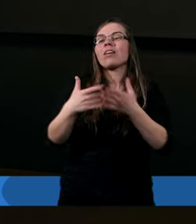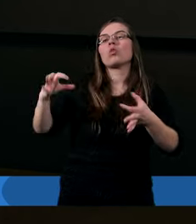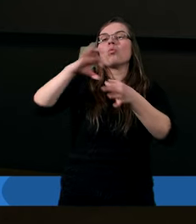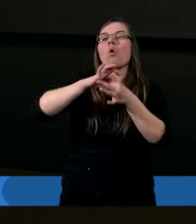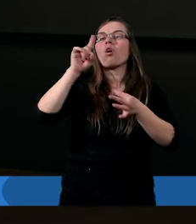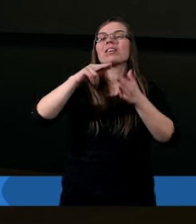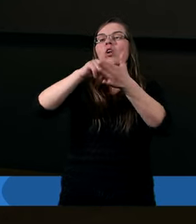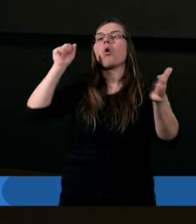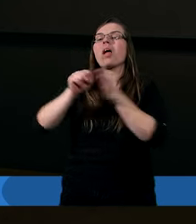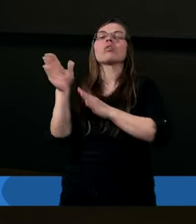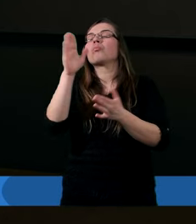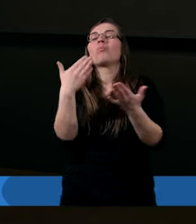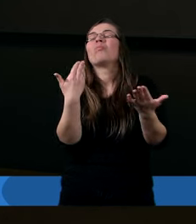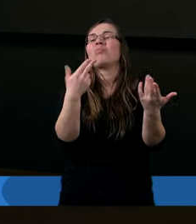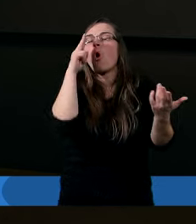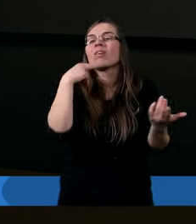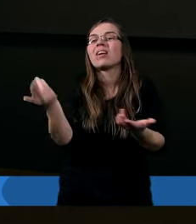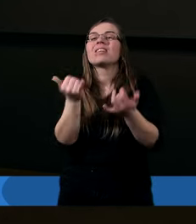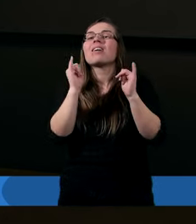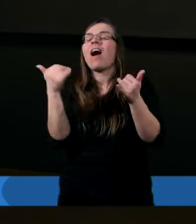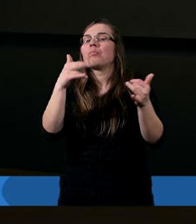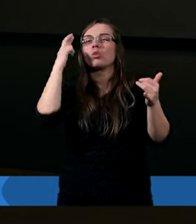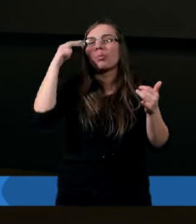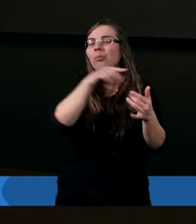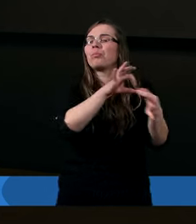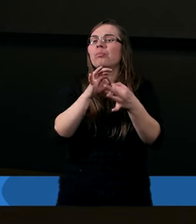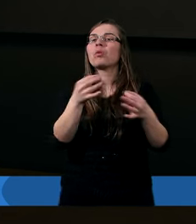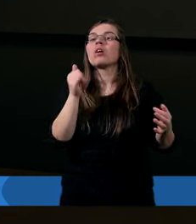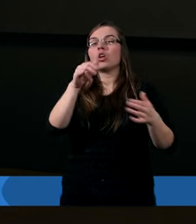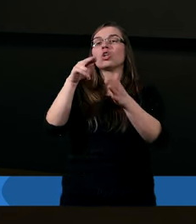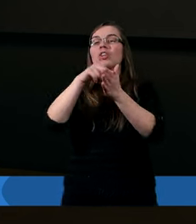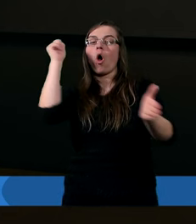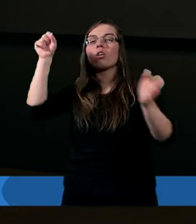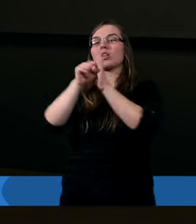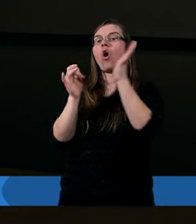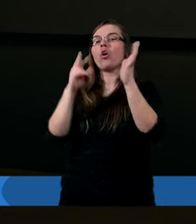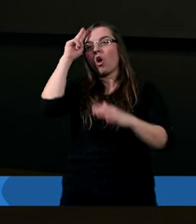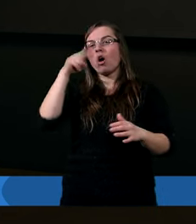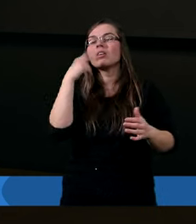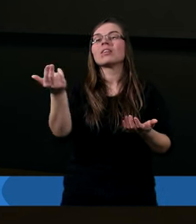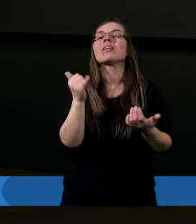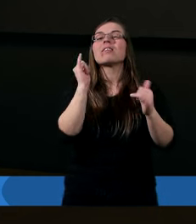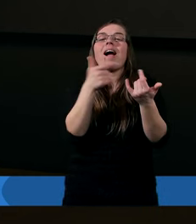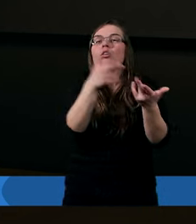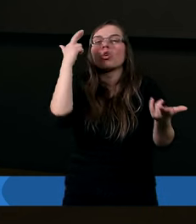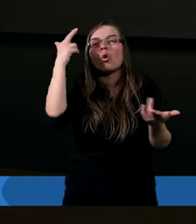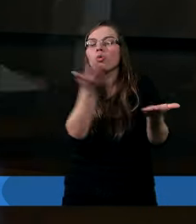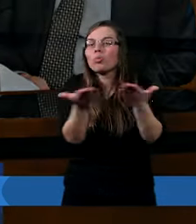odejściem do Ojca? Gdzie Chrystus jest, gdy odszedł do Ojca? I co czyni tam?